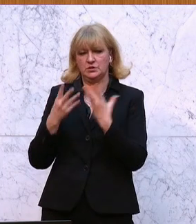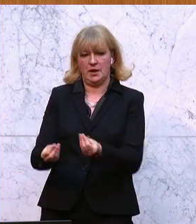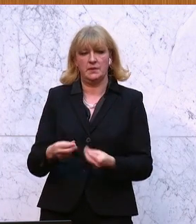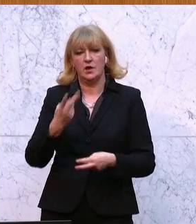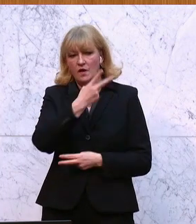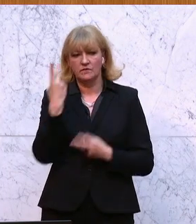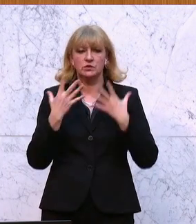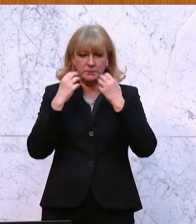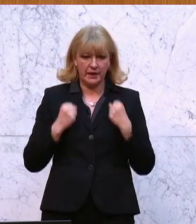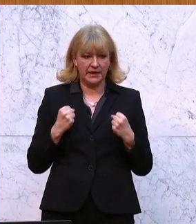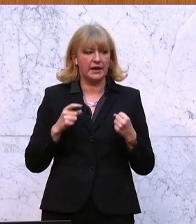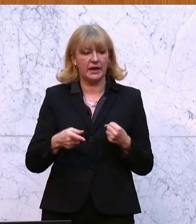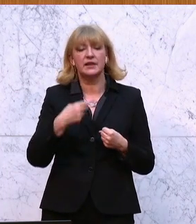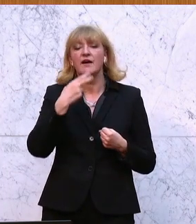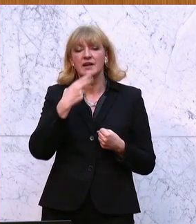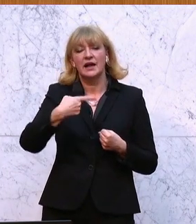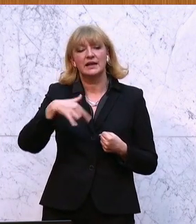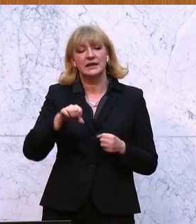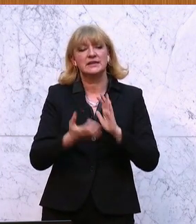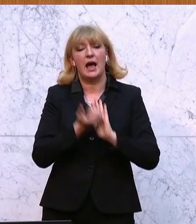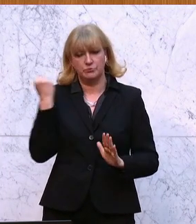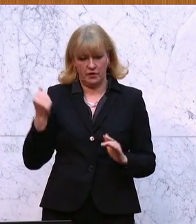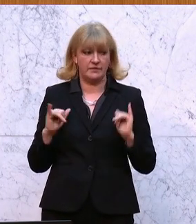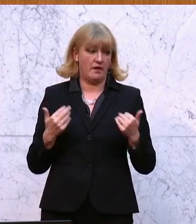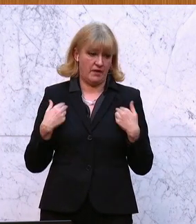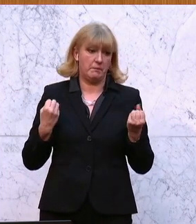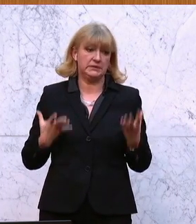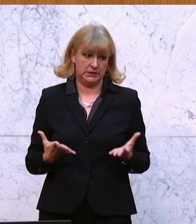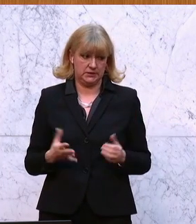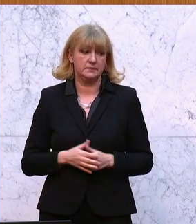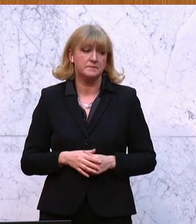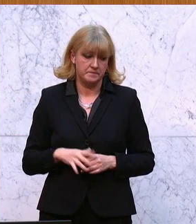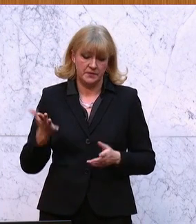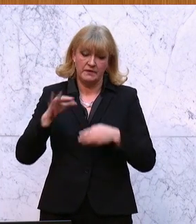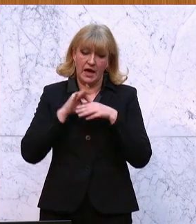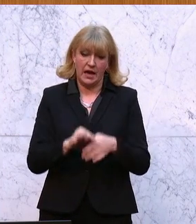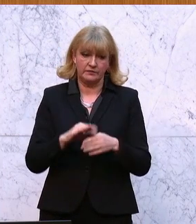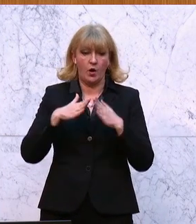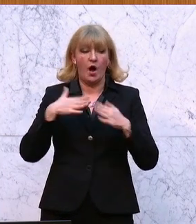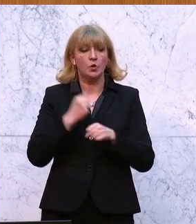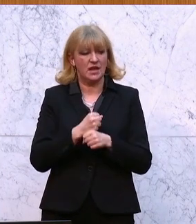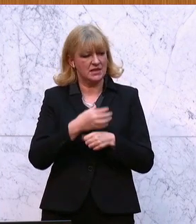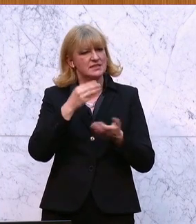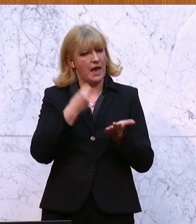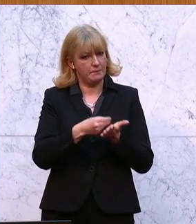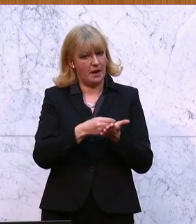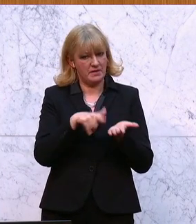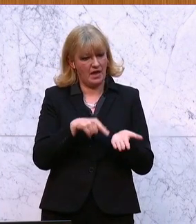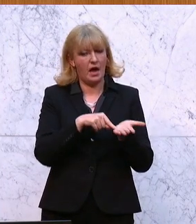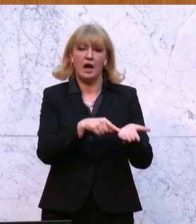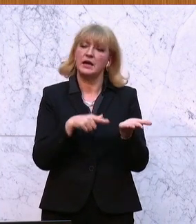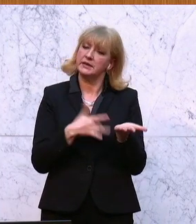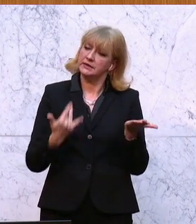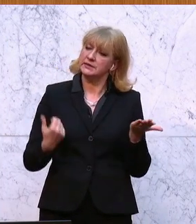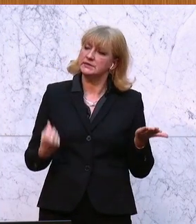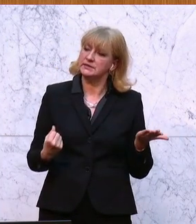Volksbegehren wollte die Gieß abschaffen, das ist auch passiert mit der Einführung der Haushaltsabgabe, die sicherstellt, dass